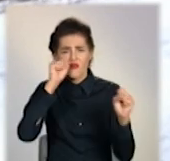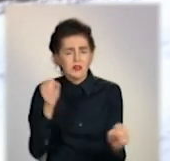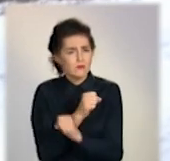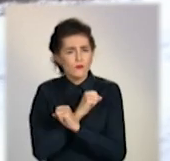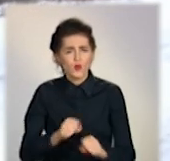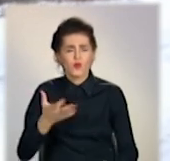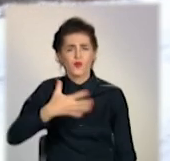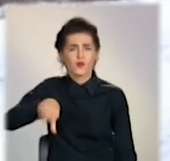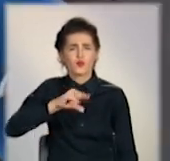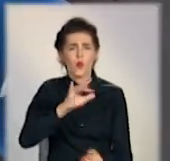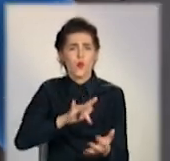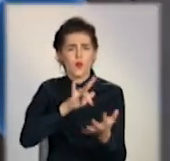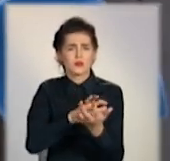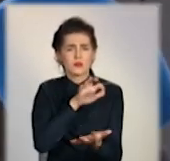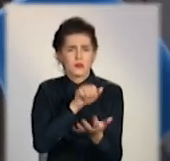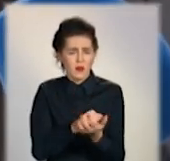бо вся техніка в місті.